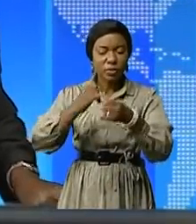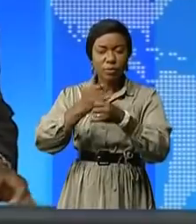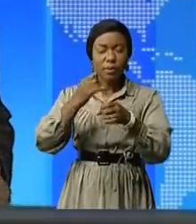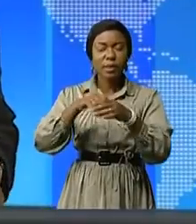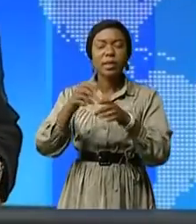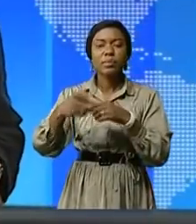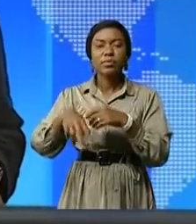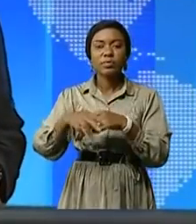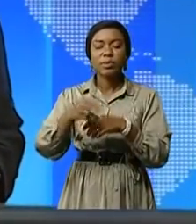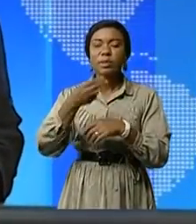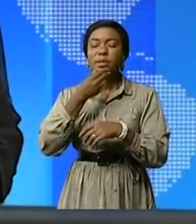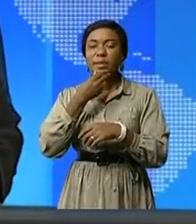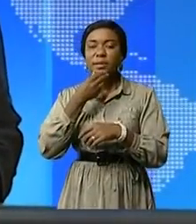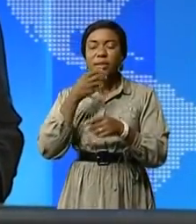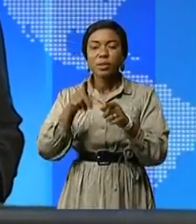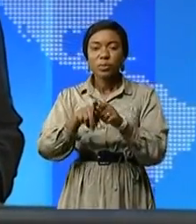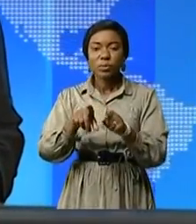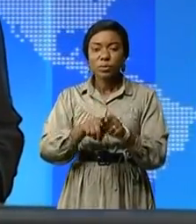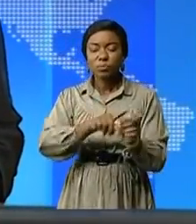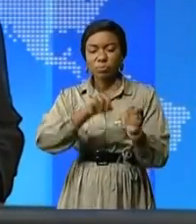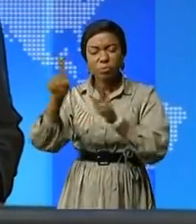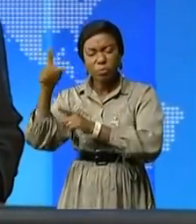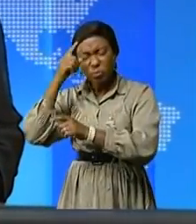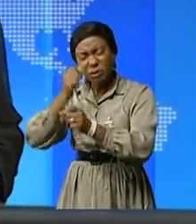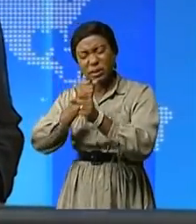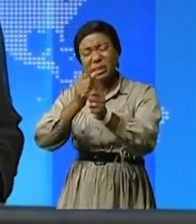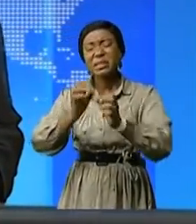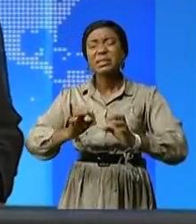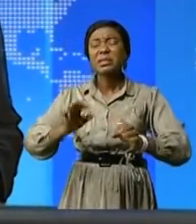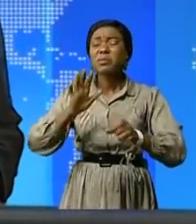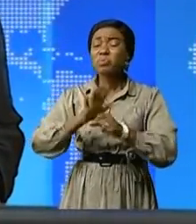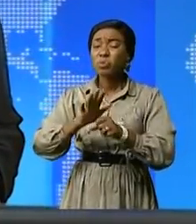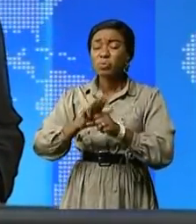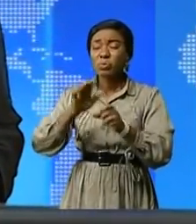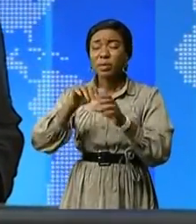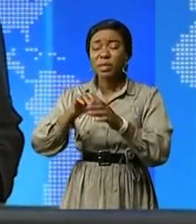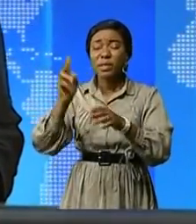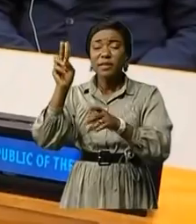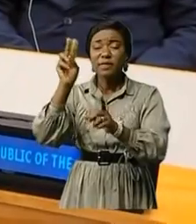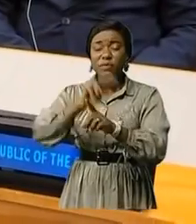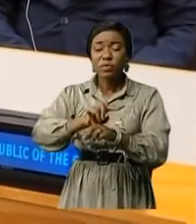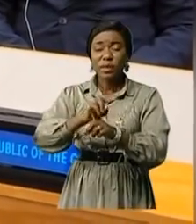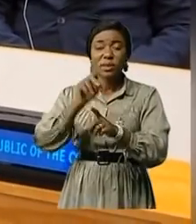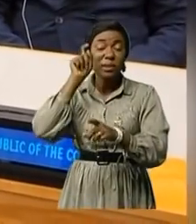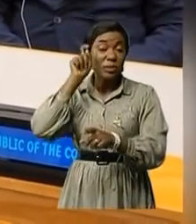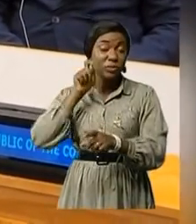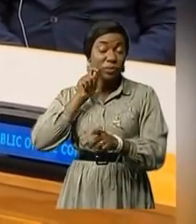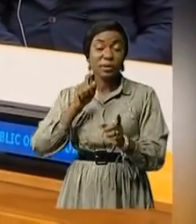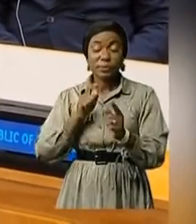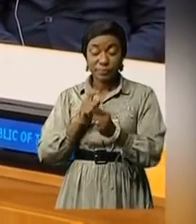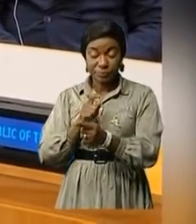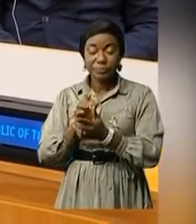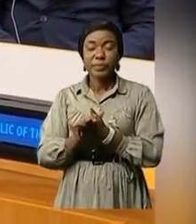provinces en proie à l'insécurité et à des violences sexuelles. Yvette Makoutima C'est un succès